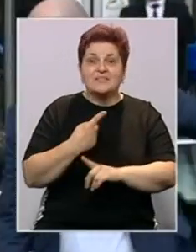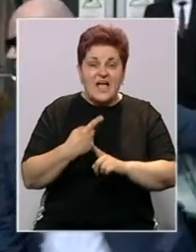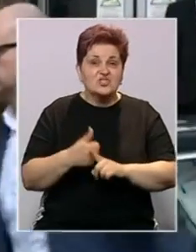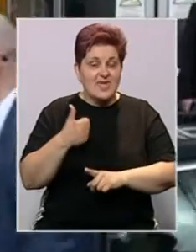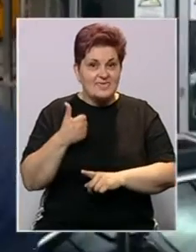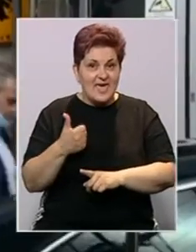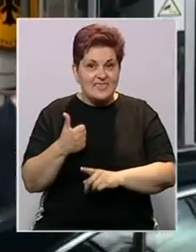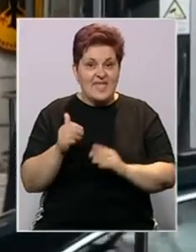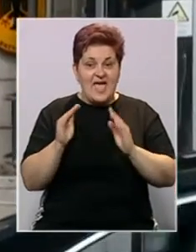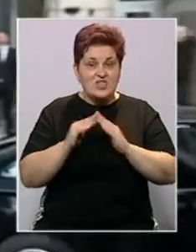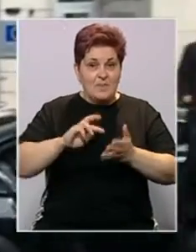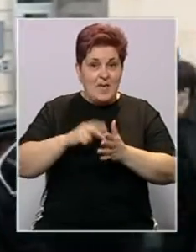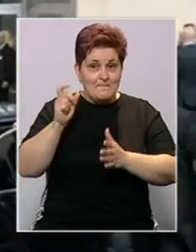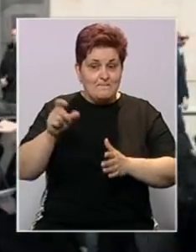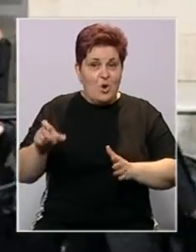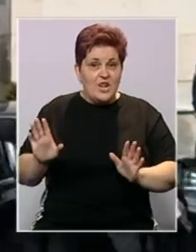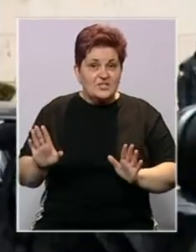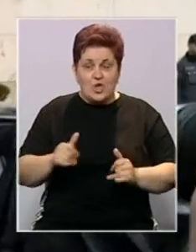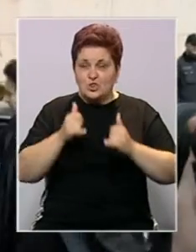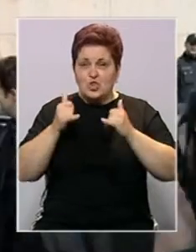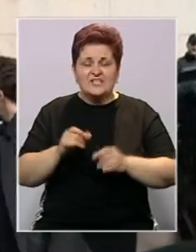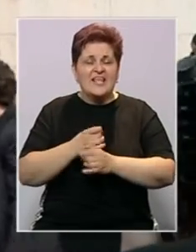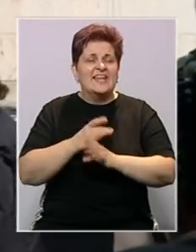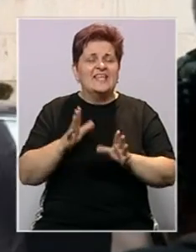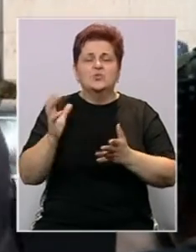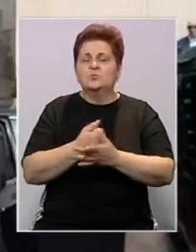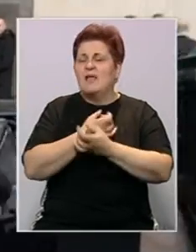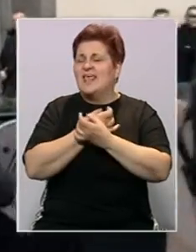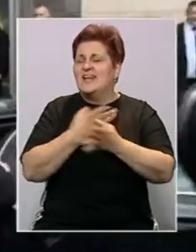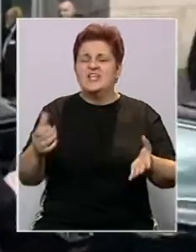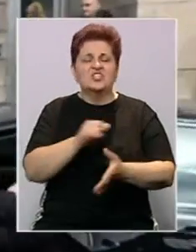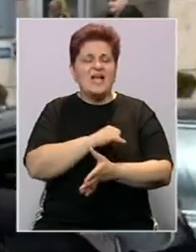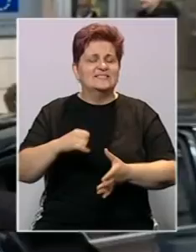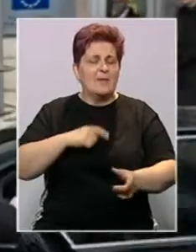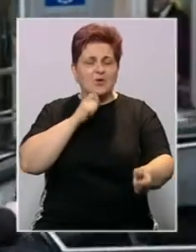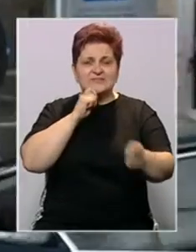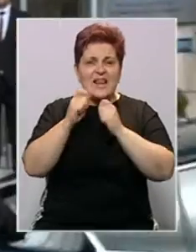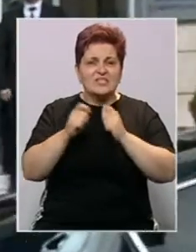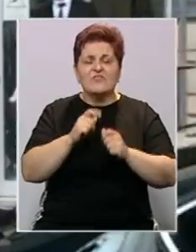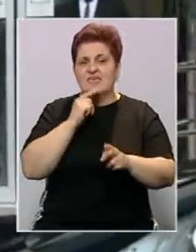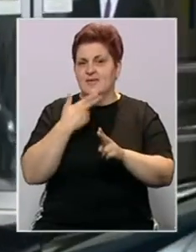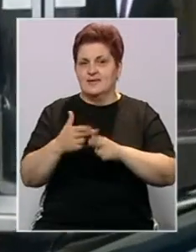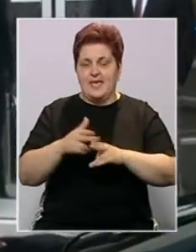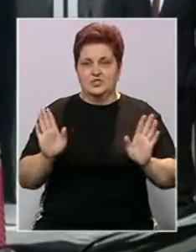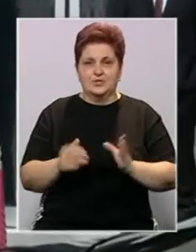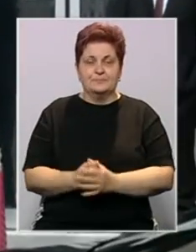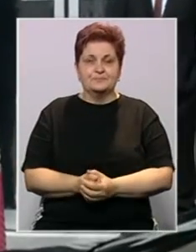jedna. Domaći politički faktori do sada nisu uspjeli ništa samostalno dogovoriti i riješiti.